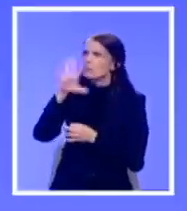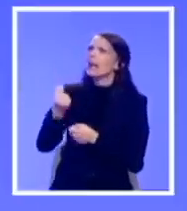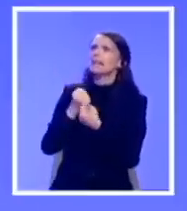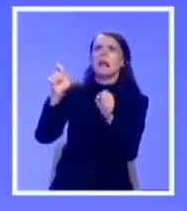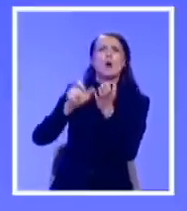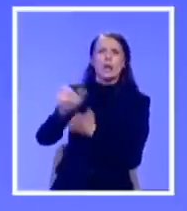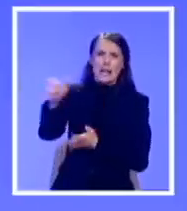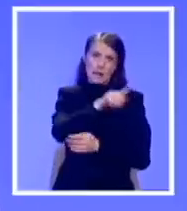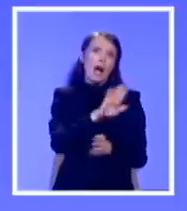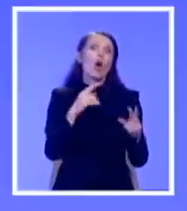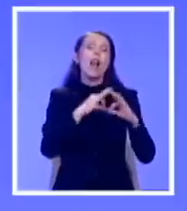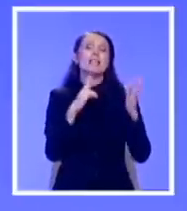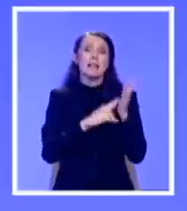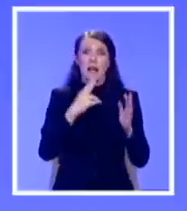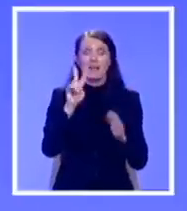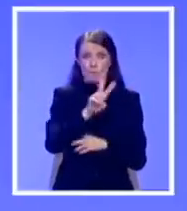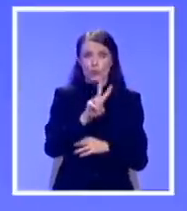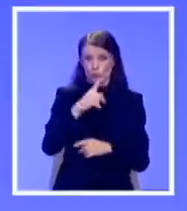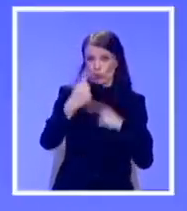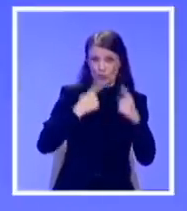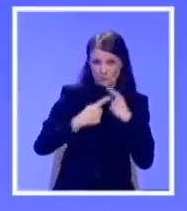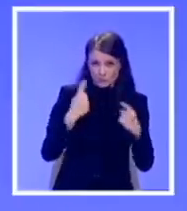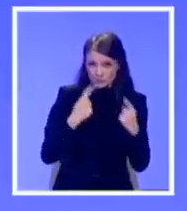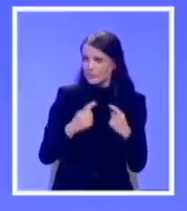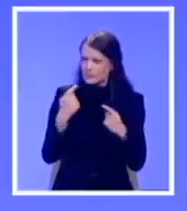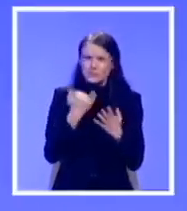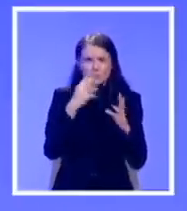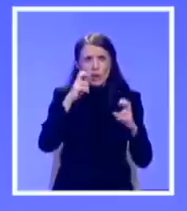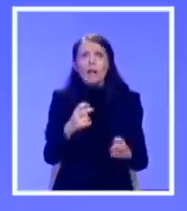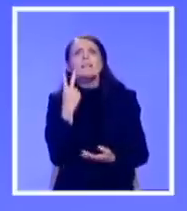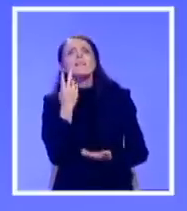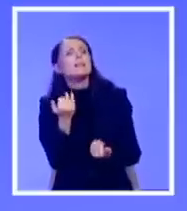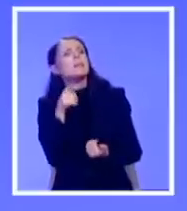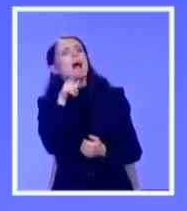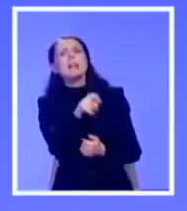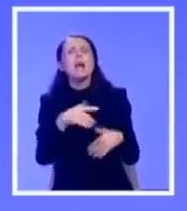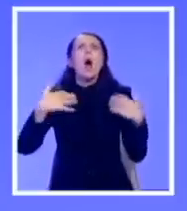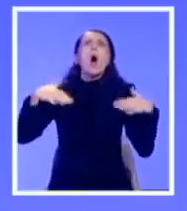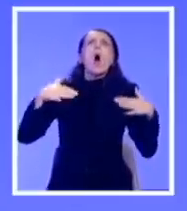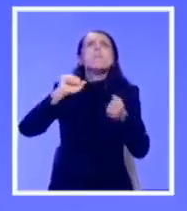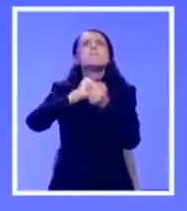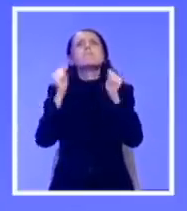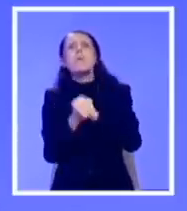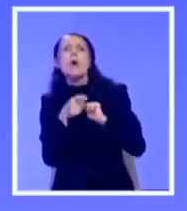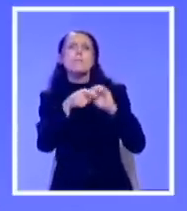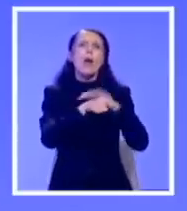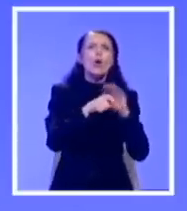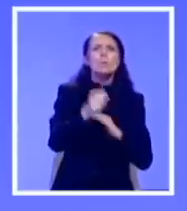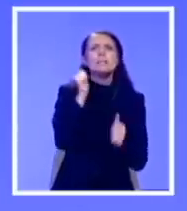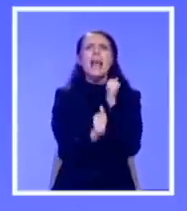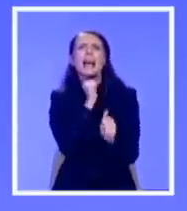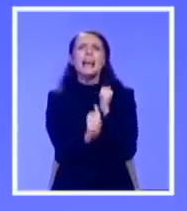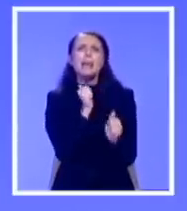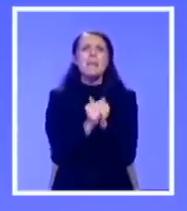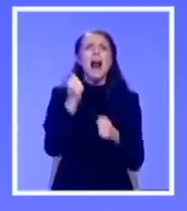sretim da li je neko iz Srpske napredne stranke dao rezultate te epske borbe protiv korupcije i kriminala u predizmanoj kampanji.